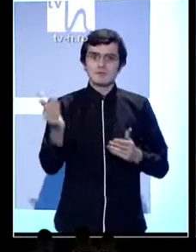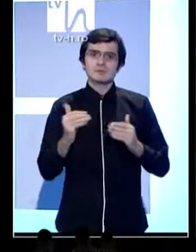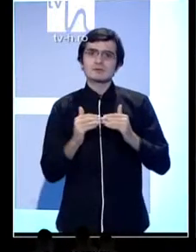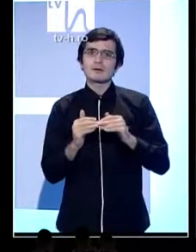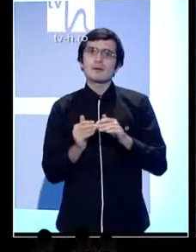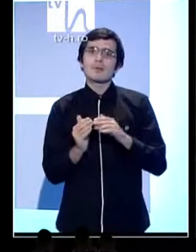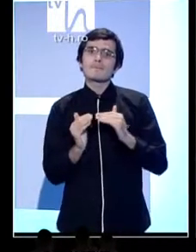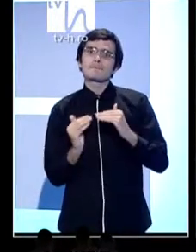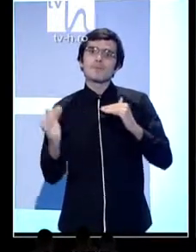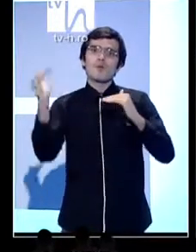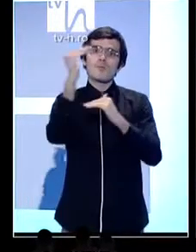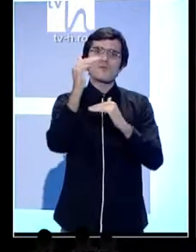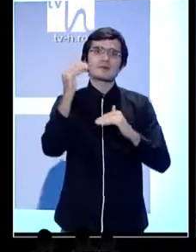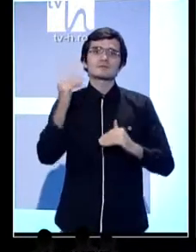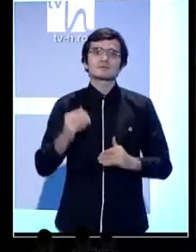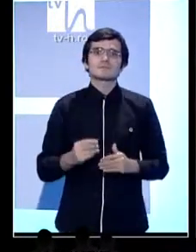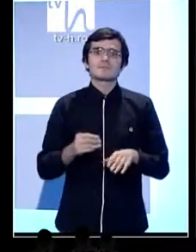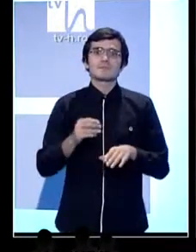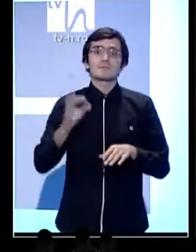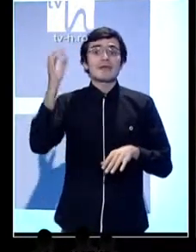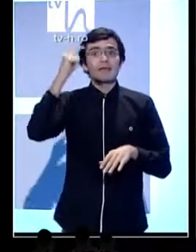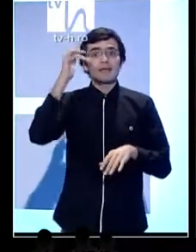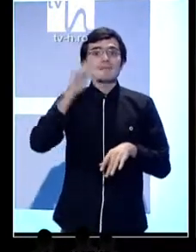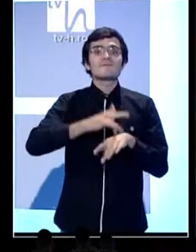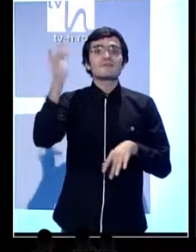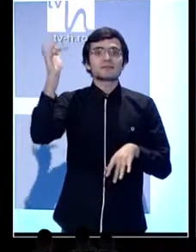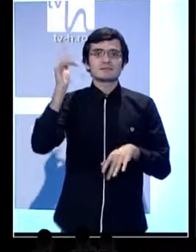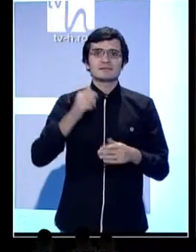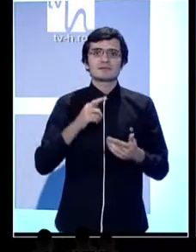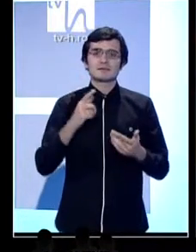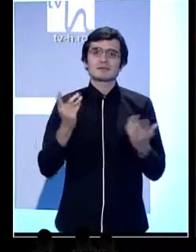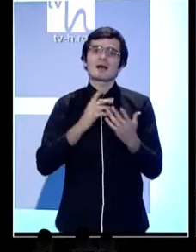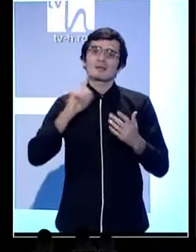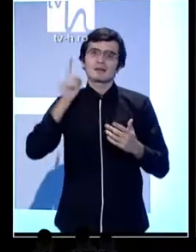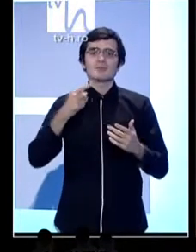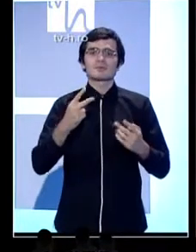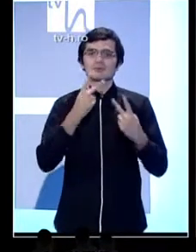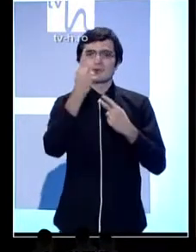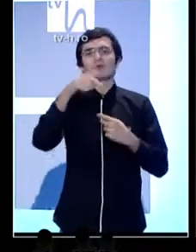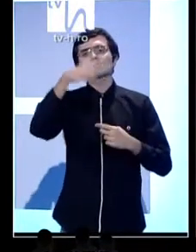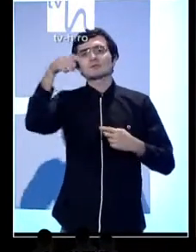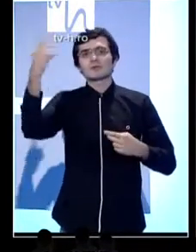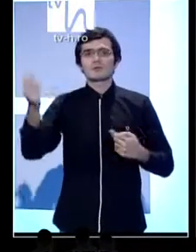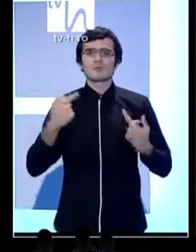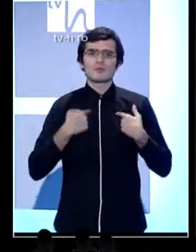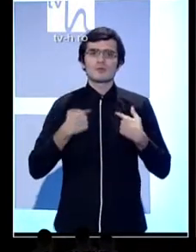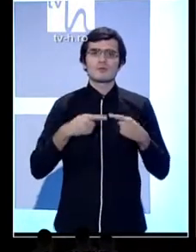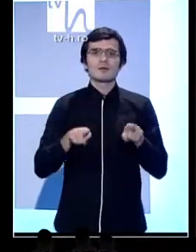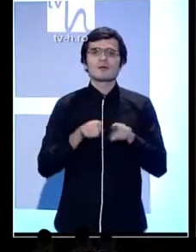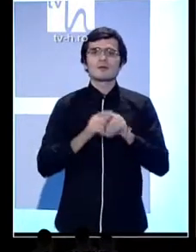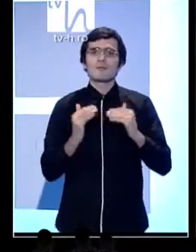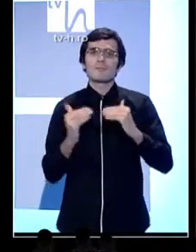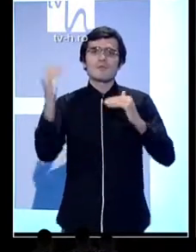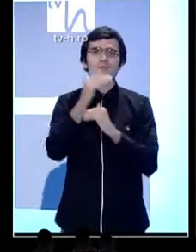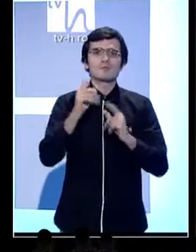invenții de astea pe care nu se luagă în seamă. Eu promovez niște vise. Visele devin realitate atunci când mai mulți promovează aceste